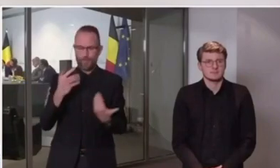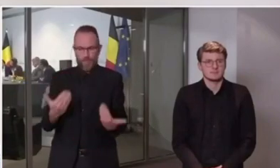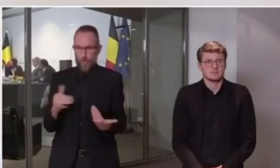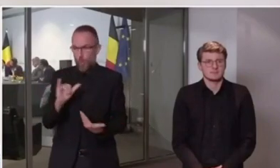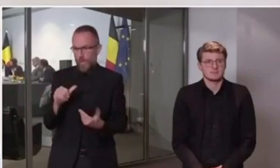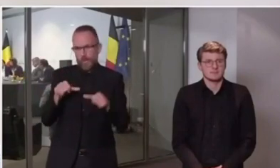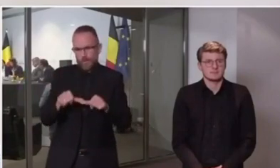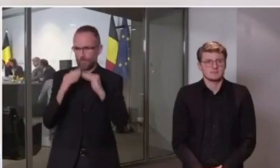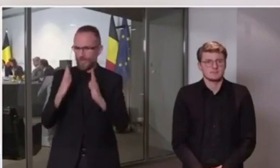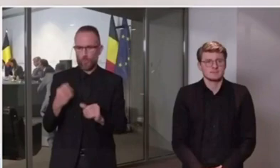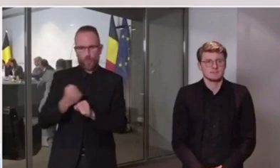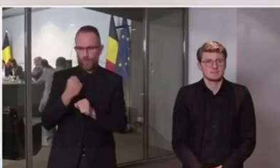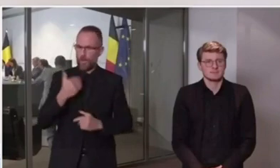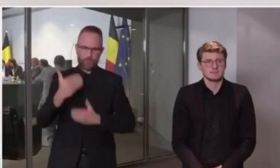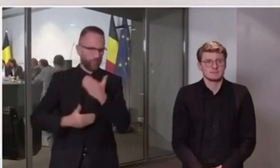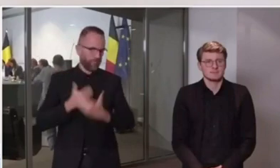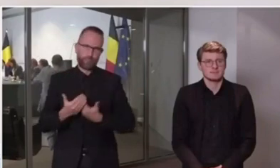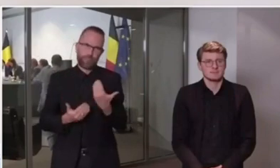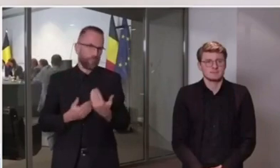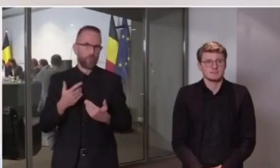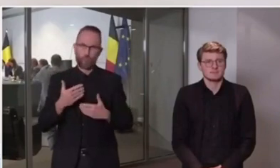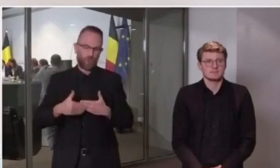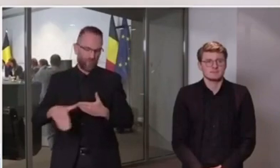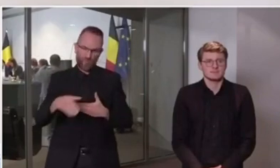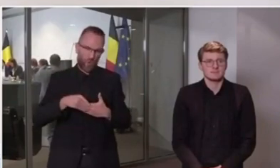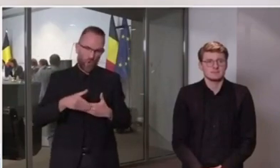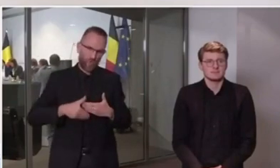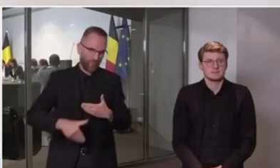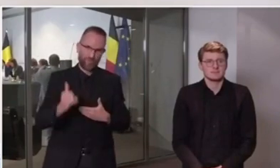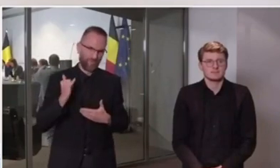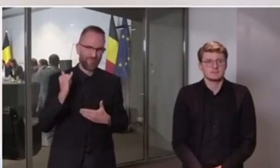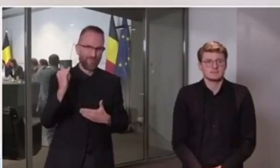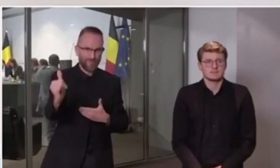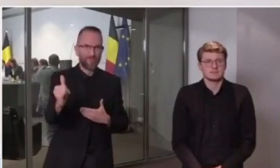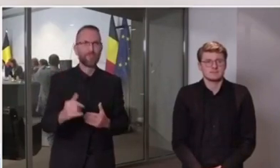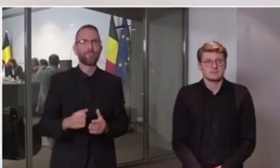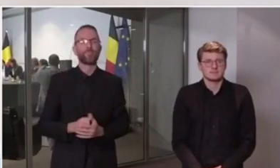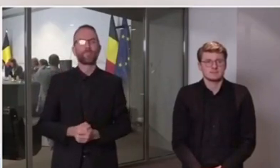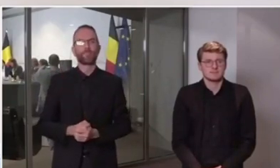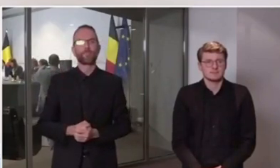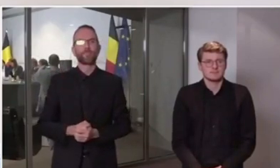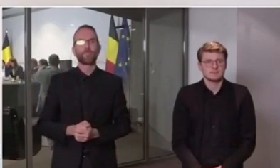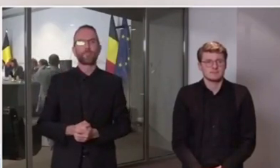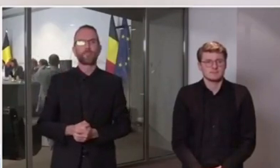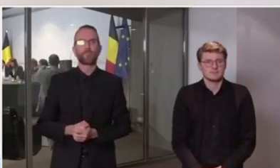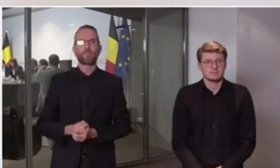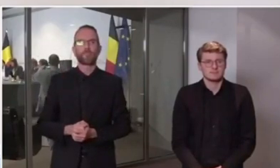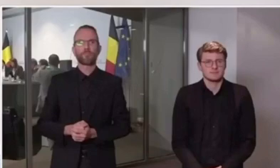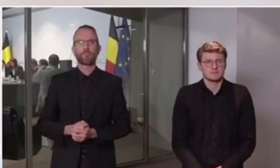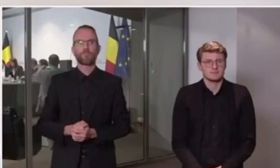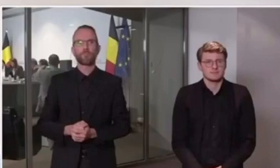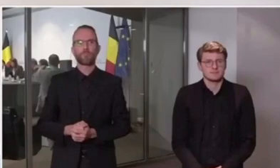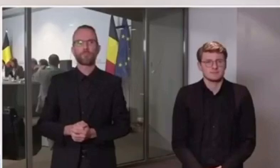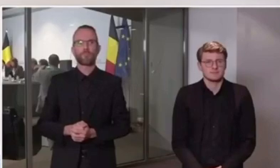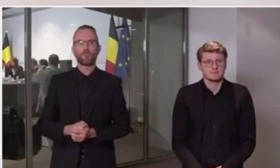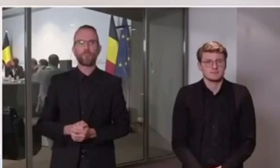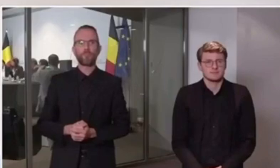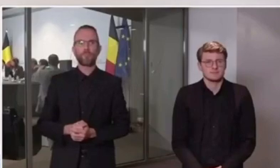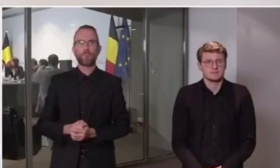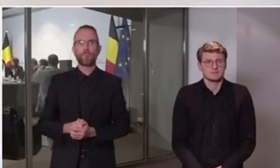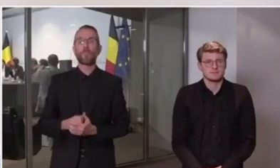certain temps encore. Nous nous concerterons bien entendu avec les pays voisins et nous vérifierons les